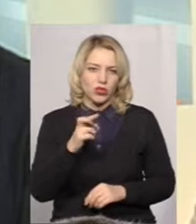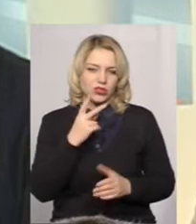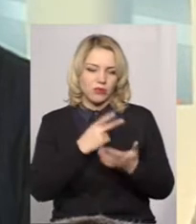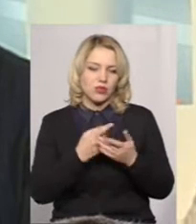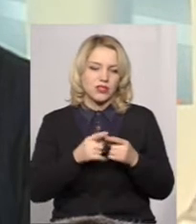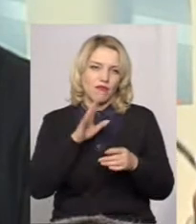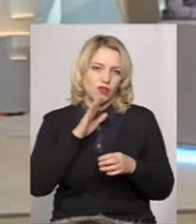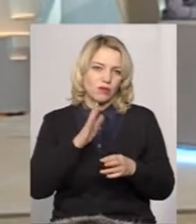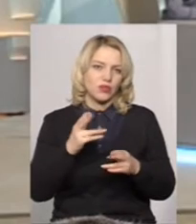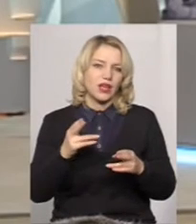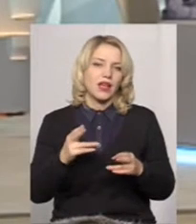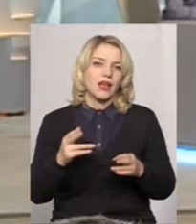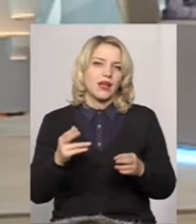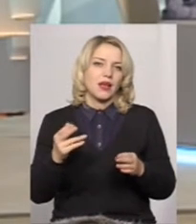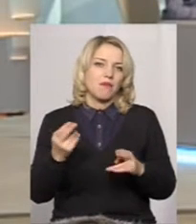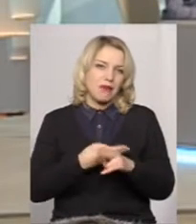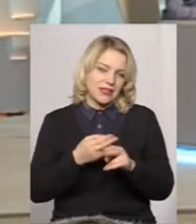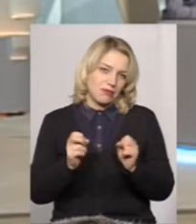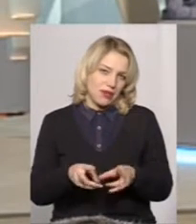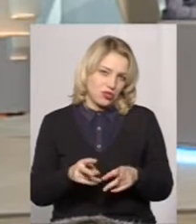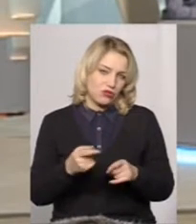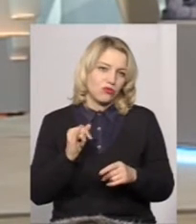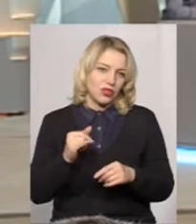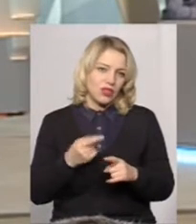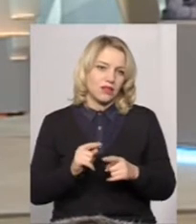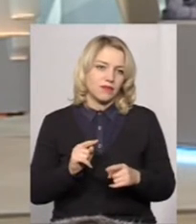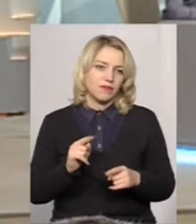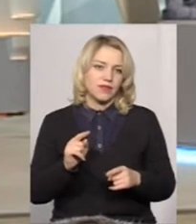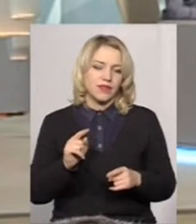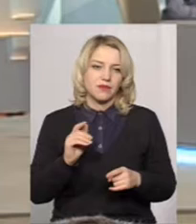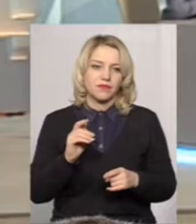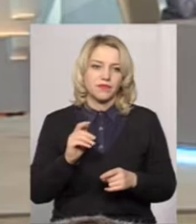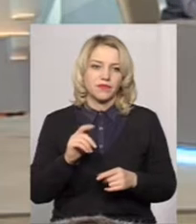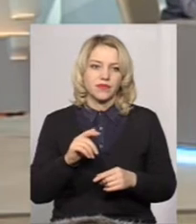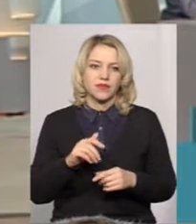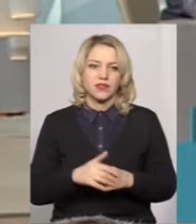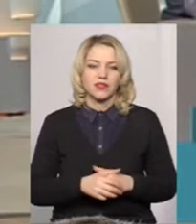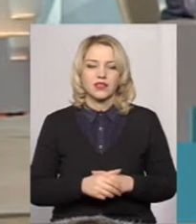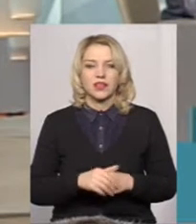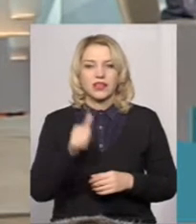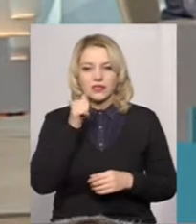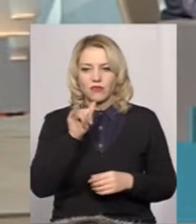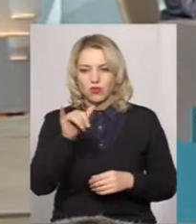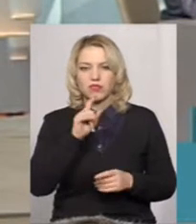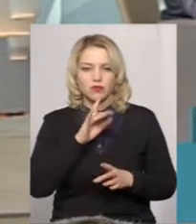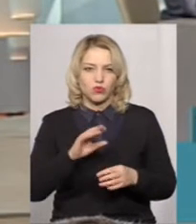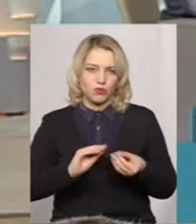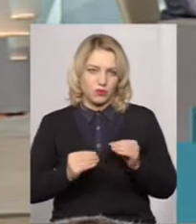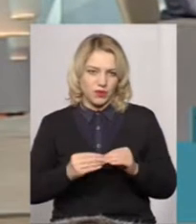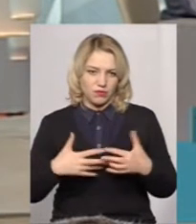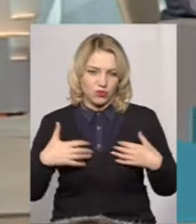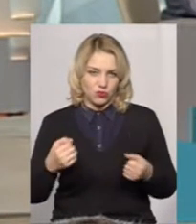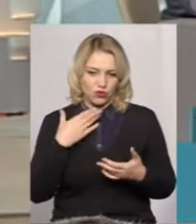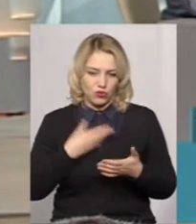безпечною, що її можна буде вже пити, не думаючи, що завтра буде чи пронос, чи щось інше. Скажіть, пане Ярославе, оці